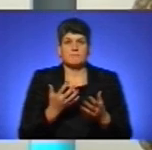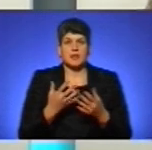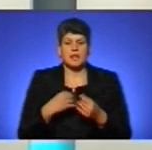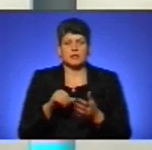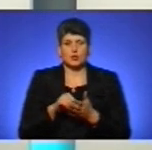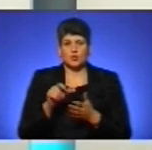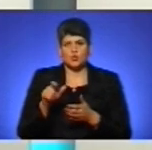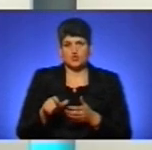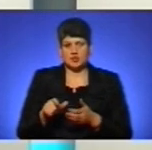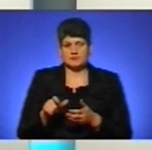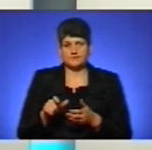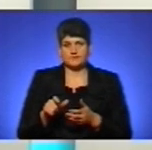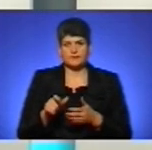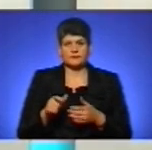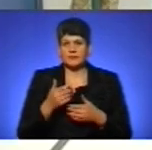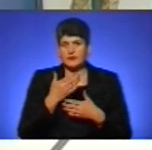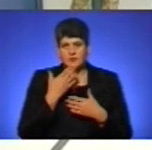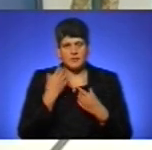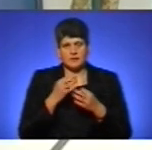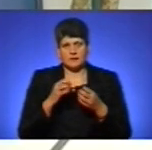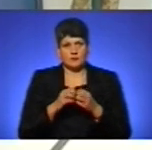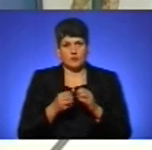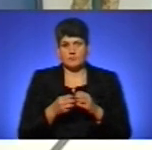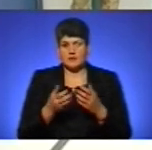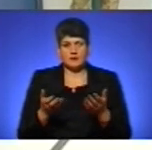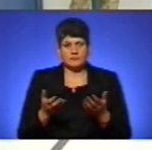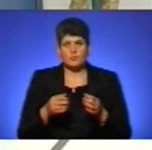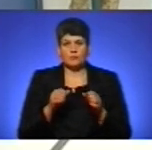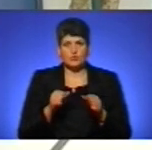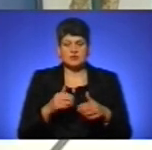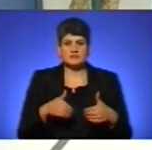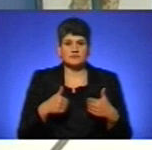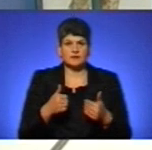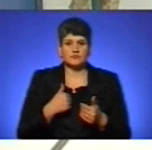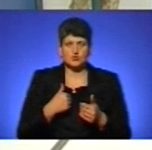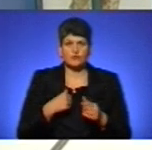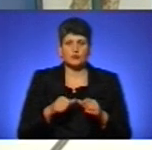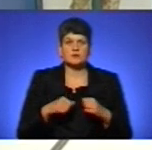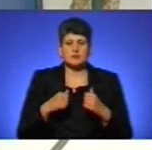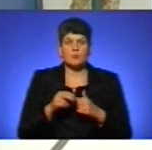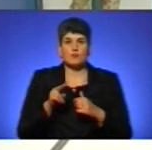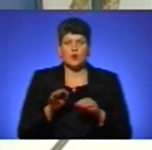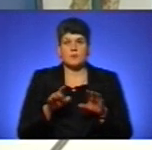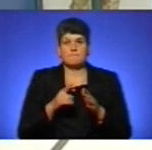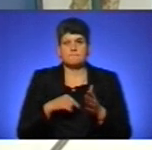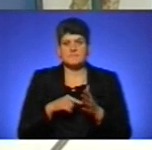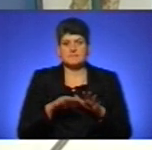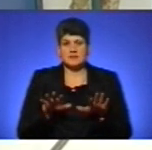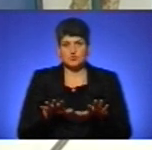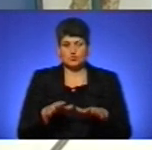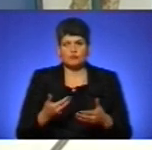участь, немає жодних проблем, можна звертатися до військового комісаріату по місці опроживання, по місці